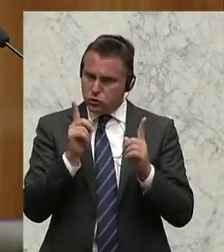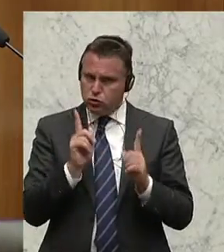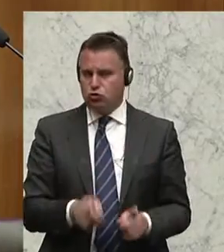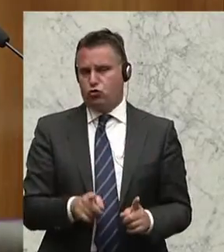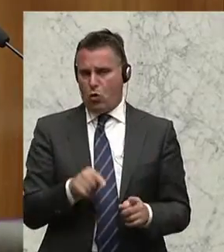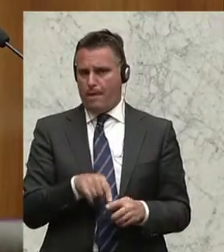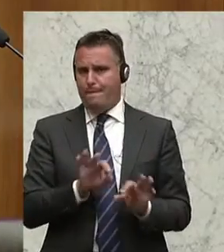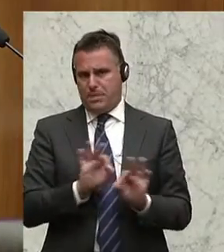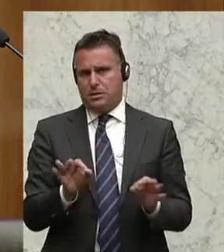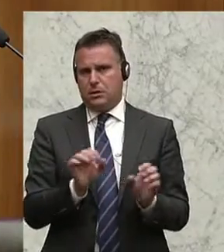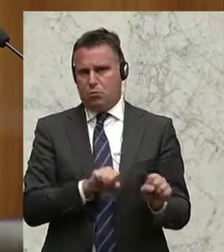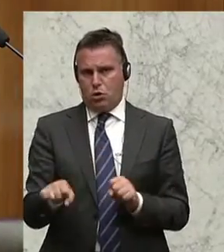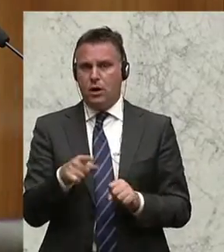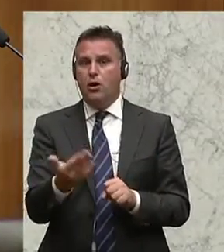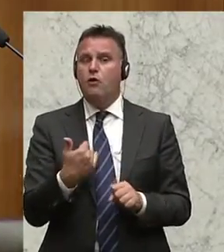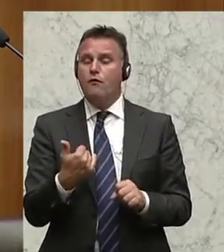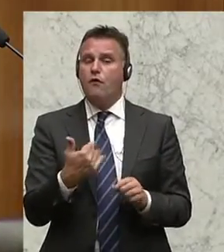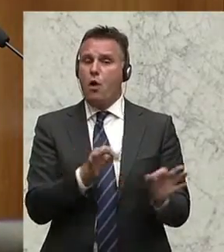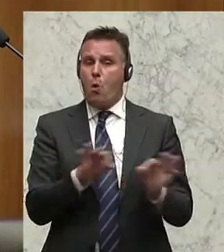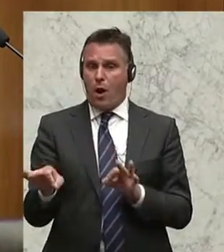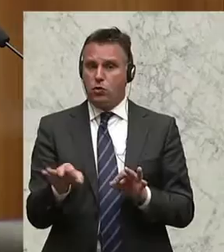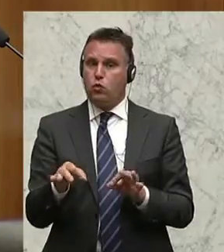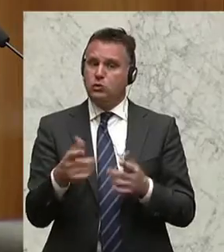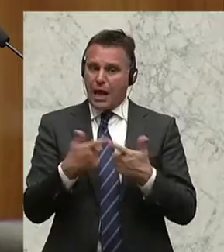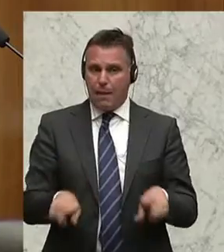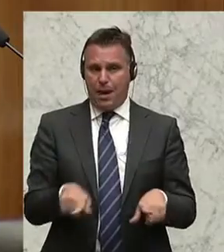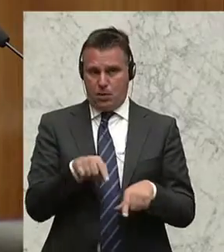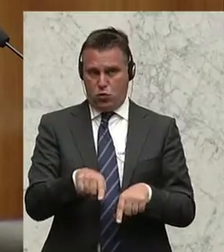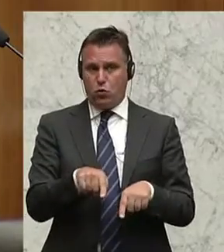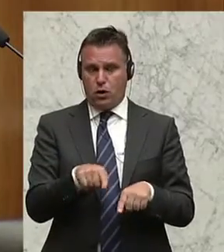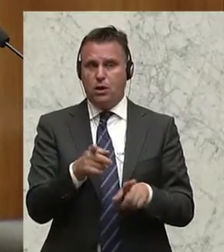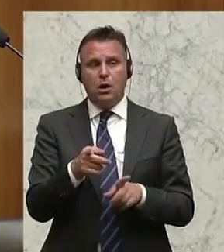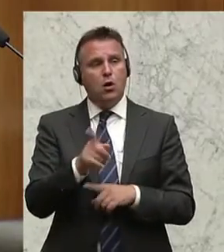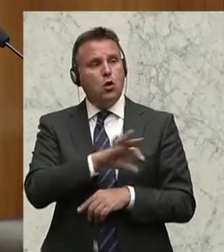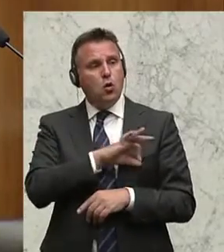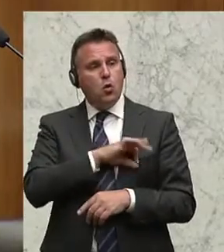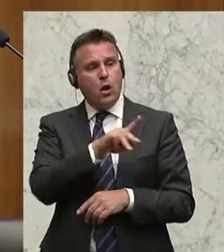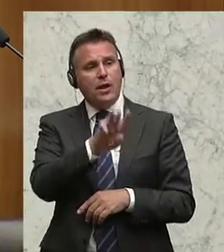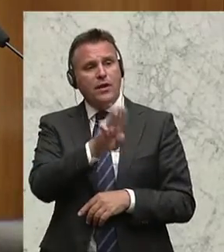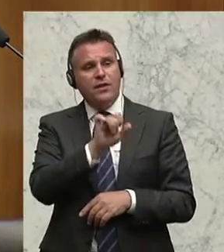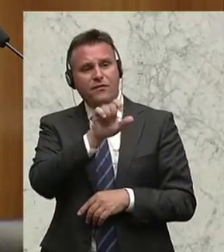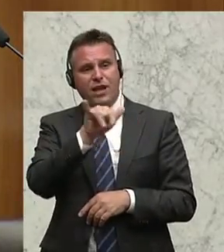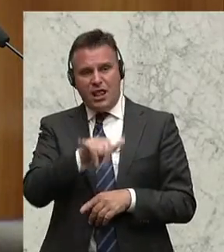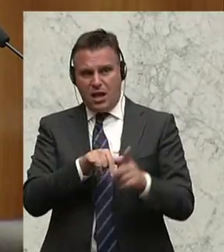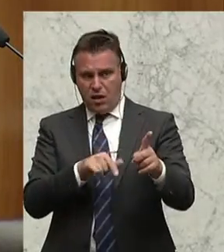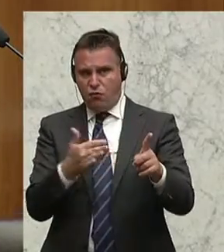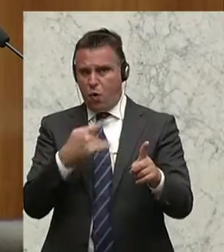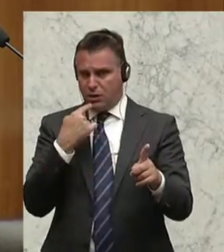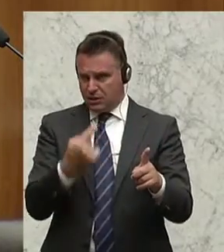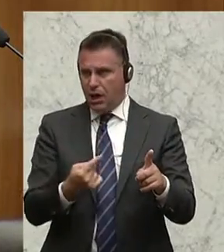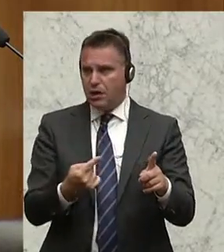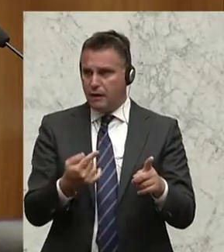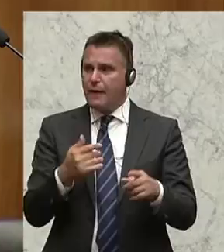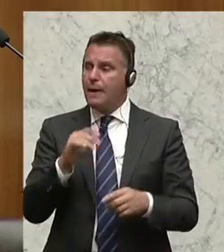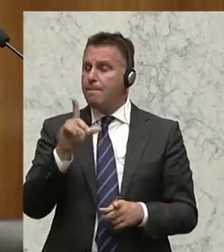hinweisen bei dieser Verordnungsermächtigung. Und das ist auch, was der Kollege Willi angesprochen hat. Es geht